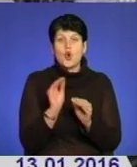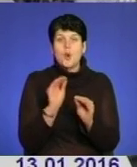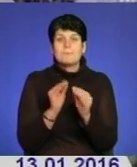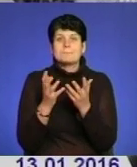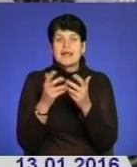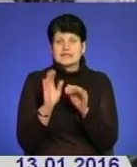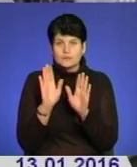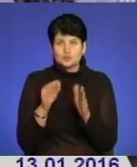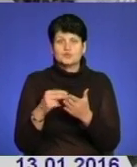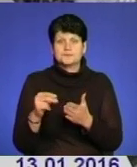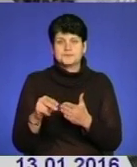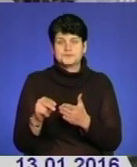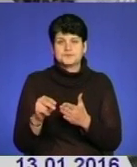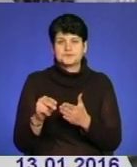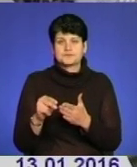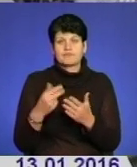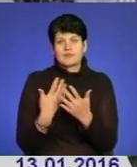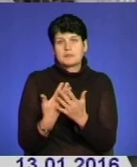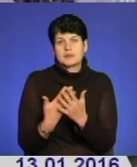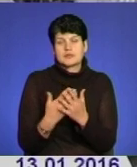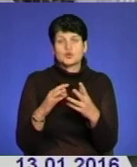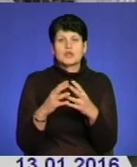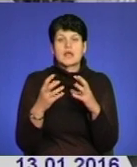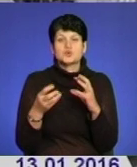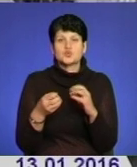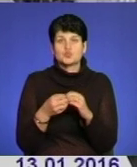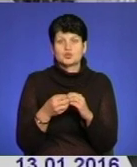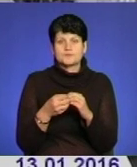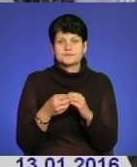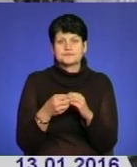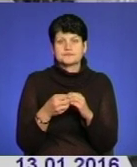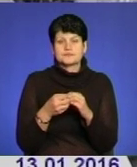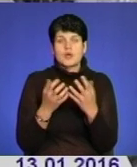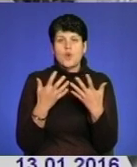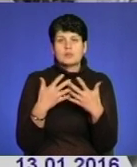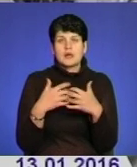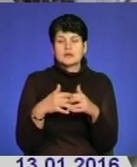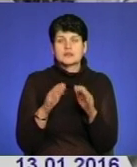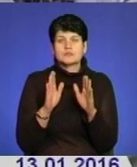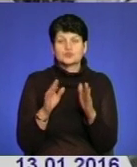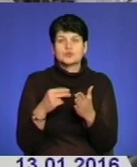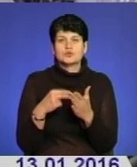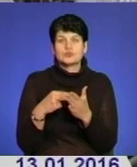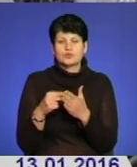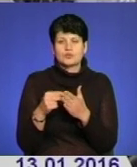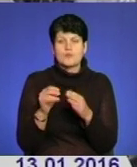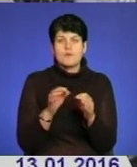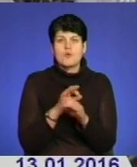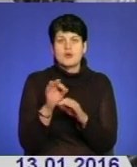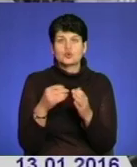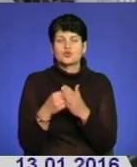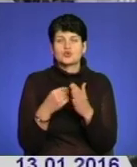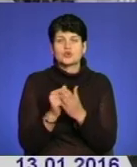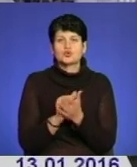придбано. Приблизно на суму обладнання буде закуплено по проєктно-кошторисній